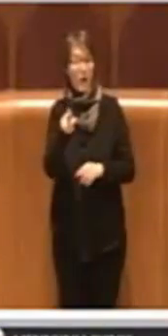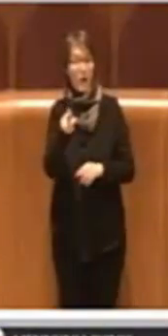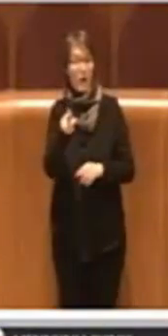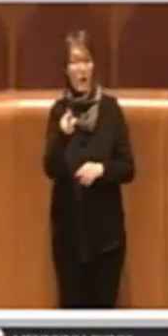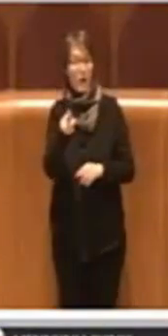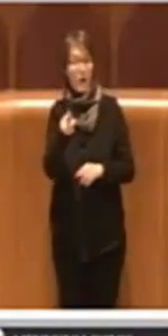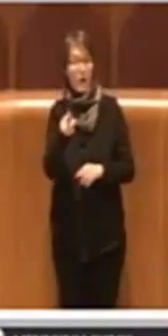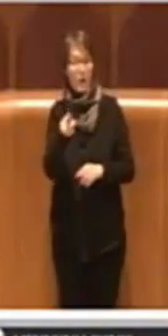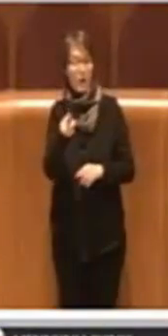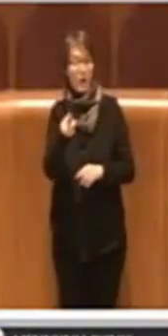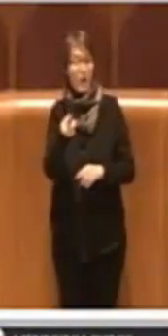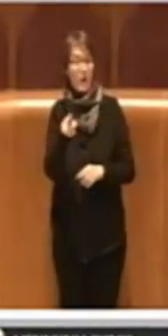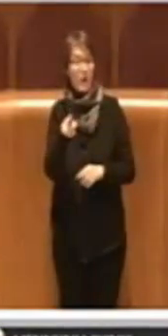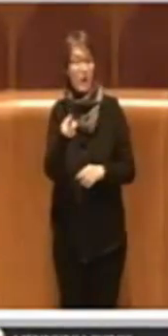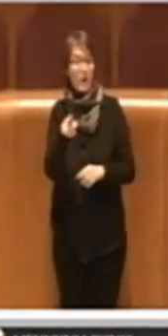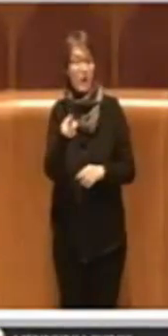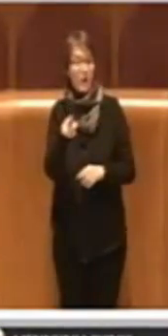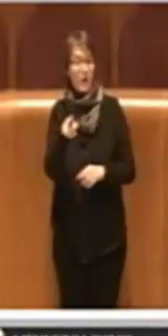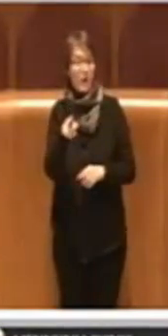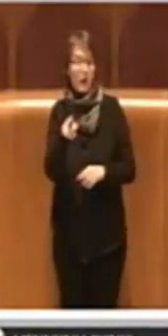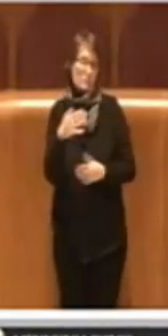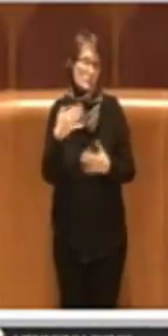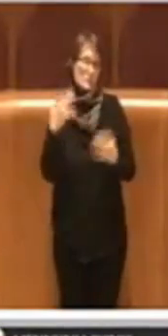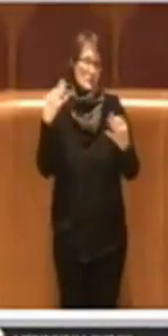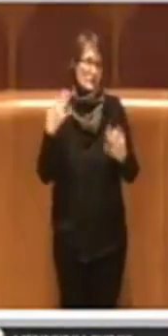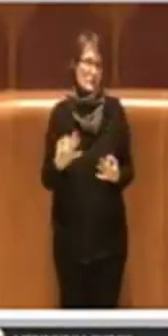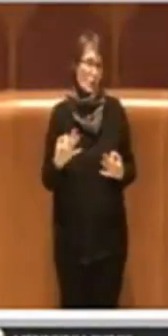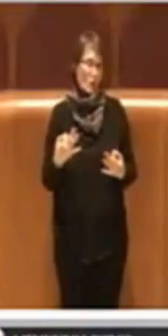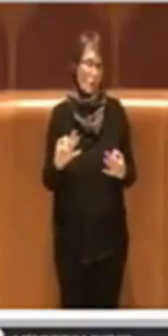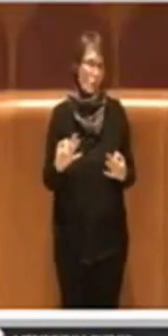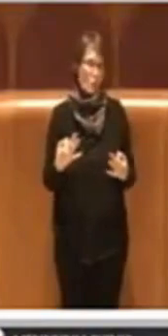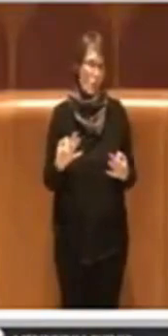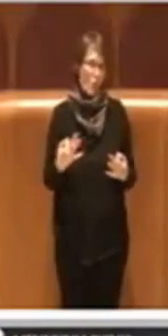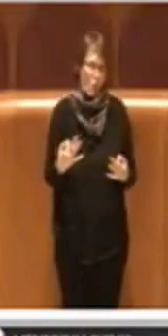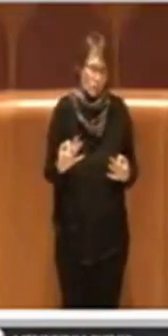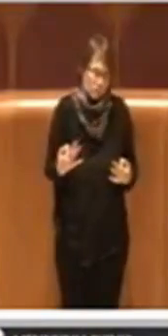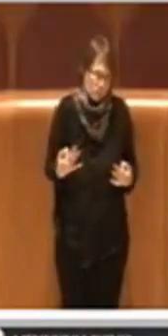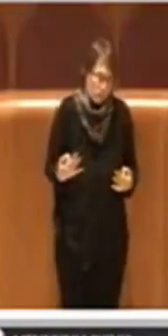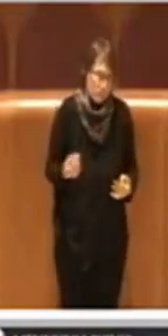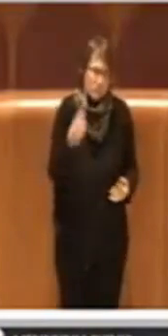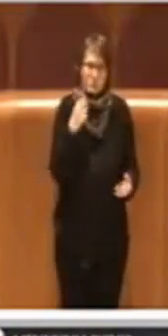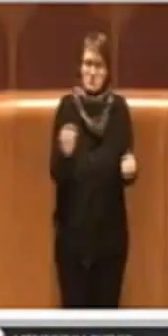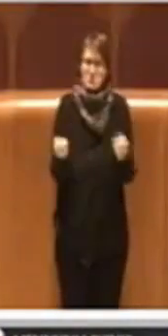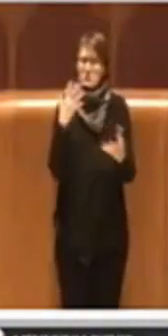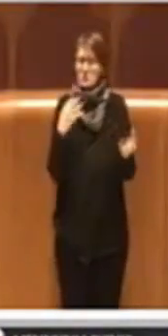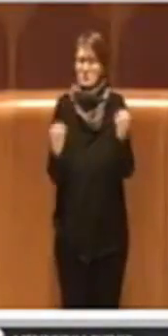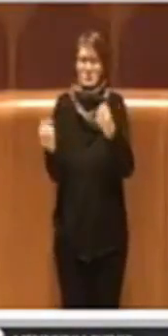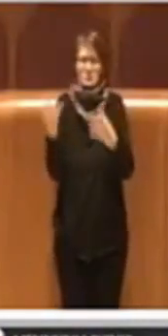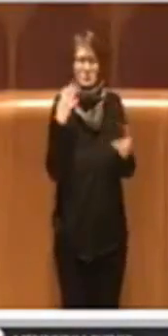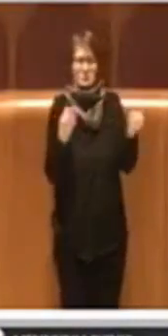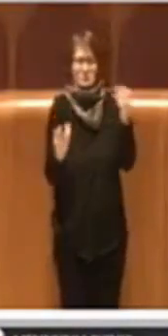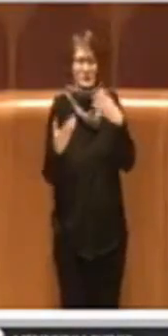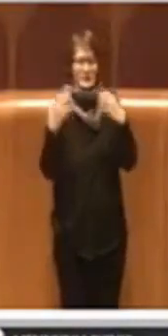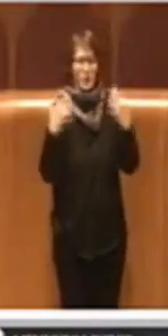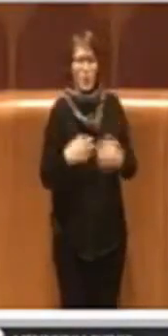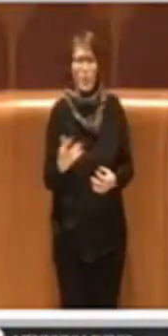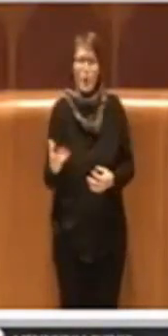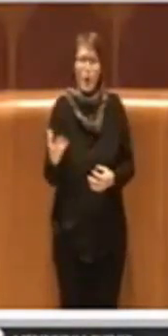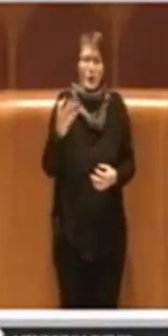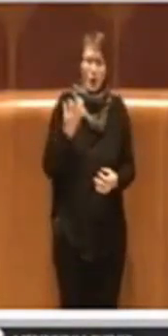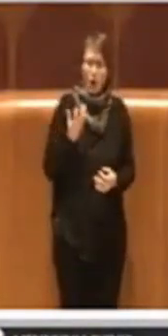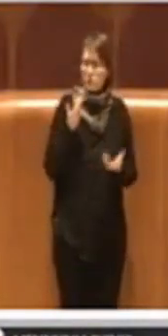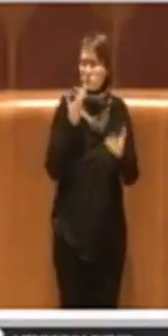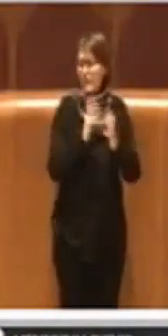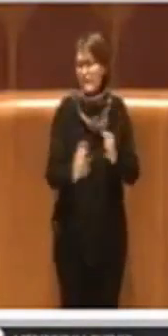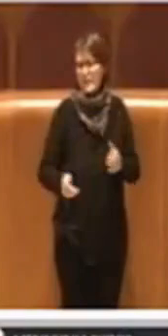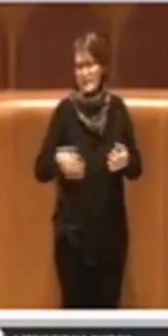stati in qualche modo bombardati da ricorsi e via discorrendo,